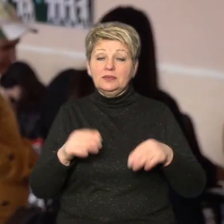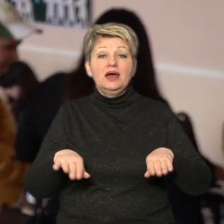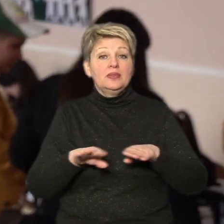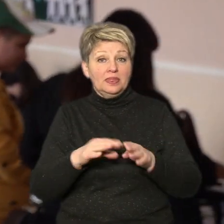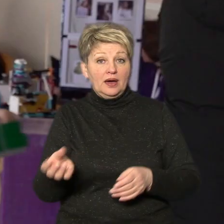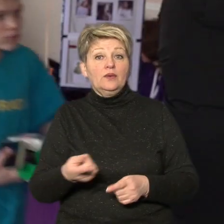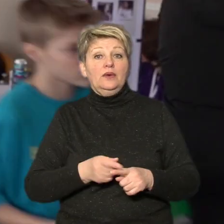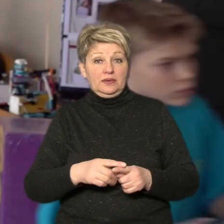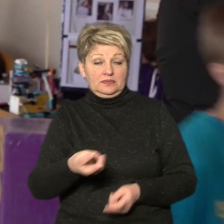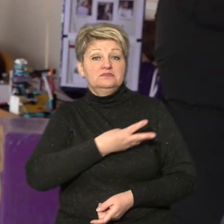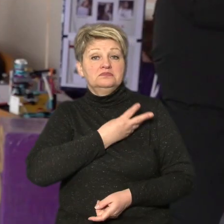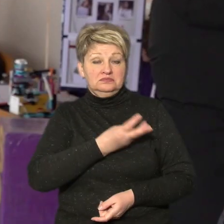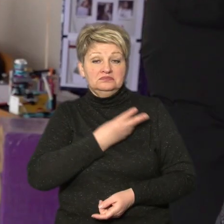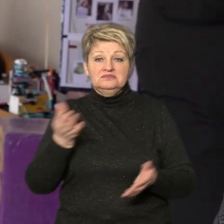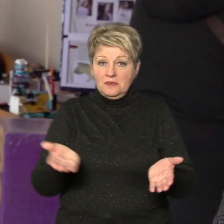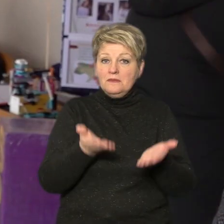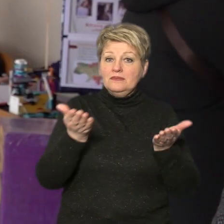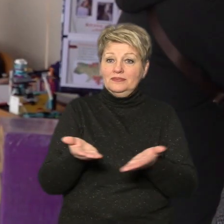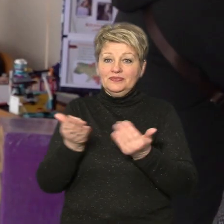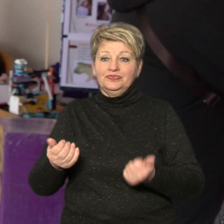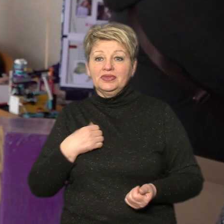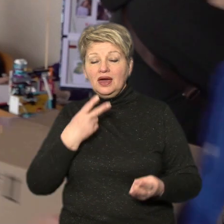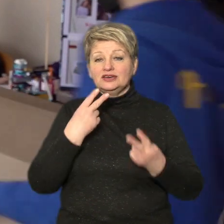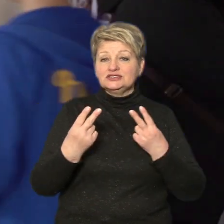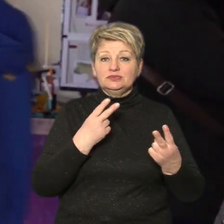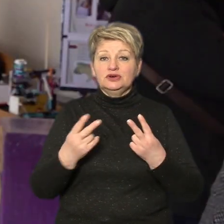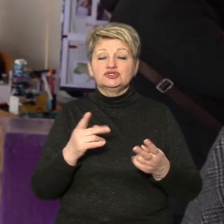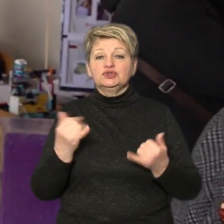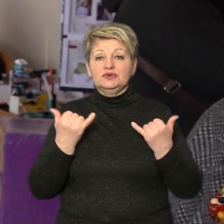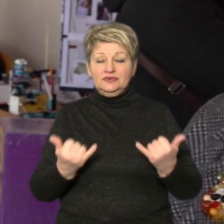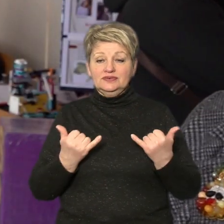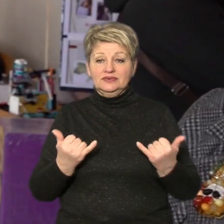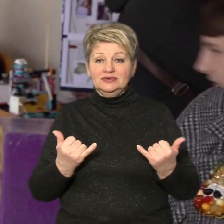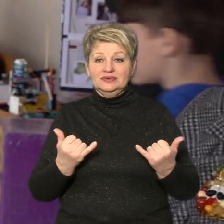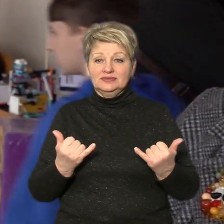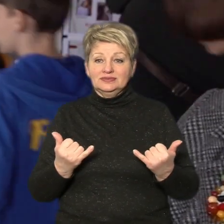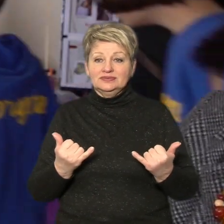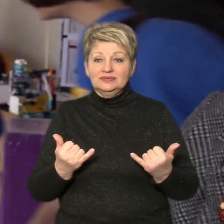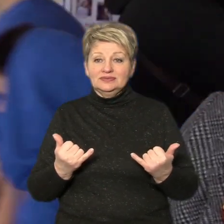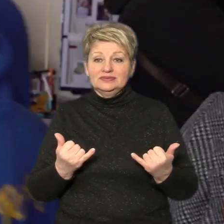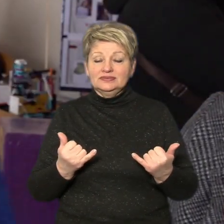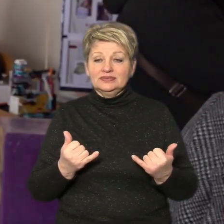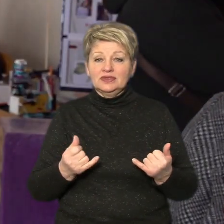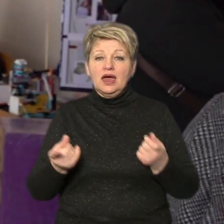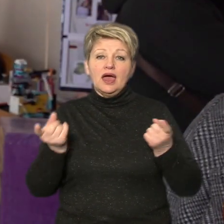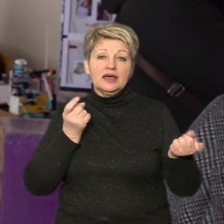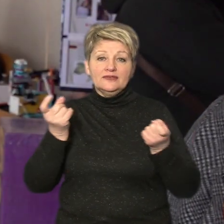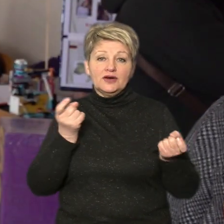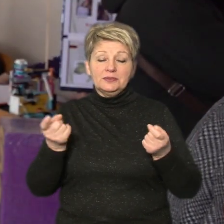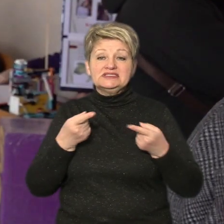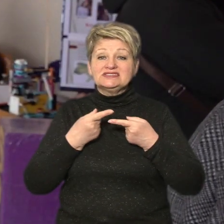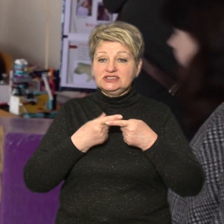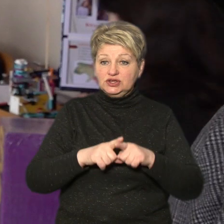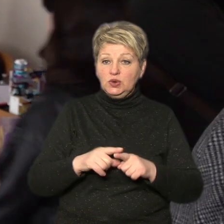дітей підтримує. Я розцінюю це як найкраще хобі в даний час, адже це інформаційні технології